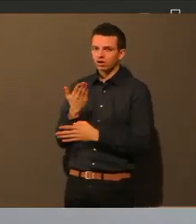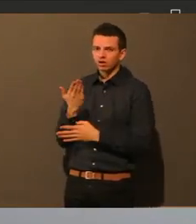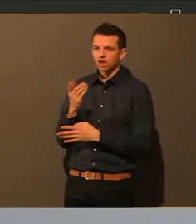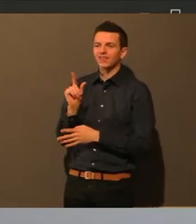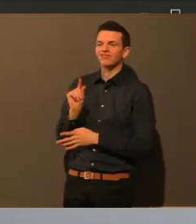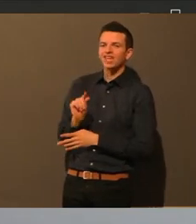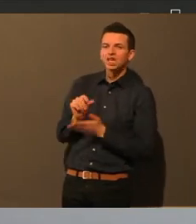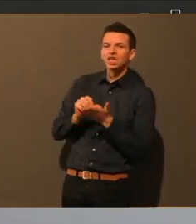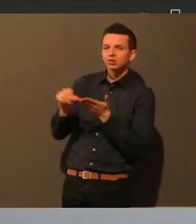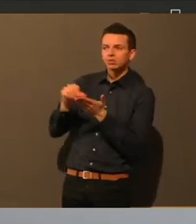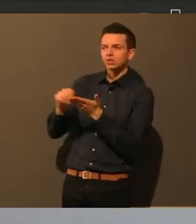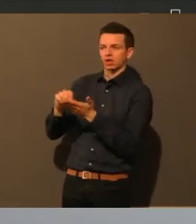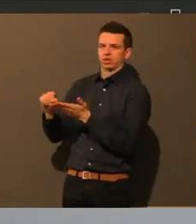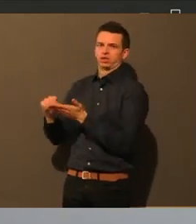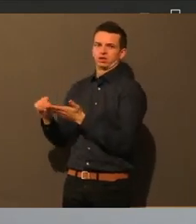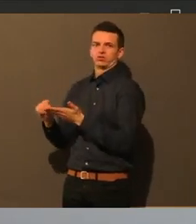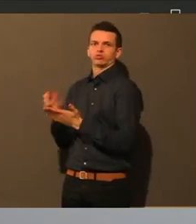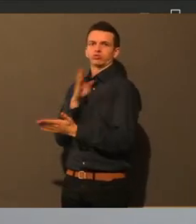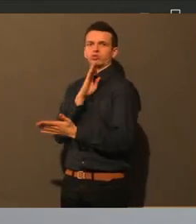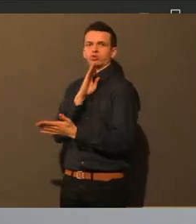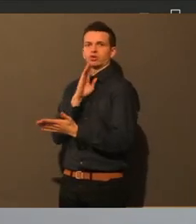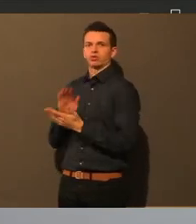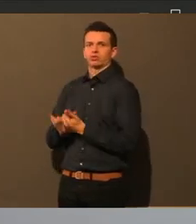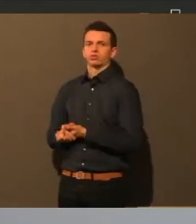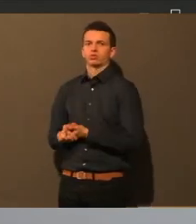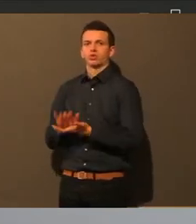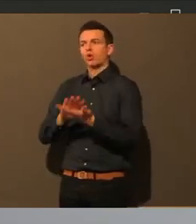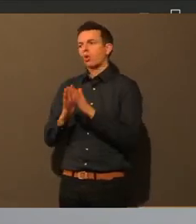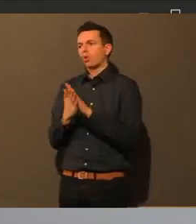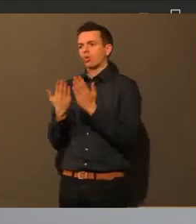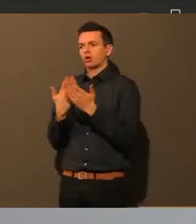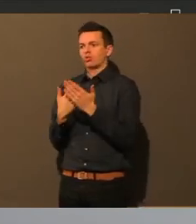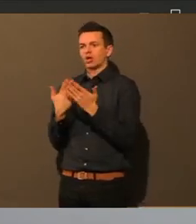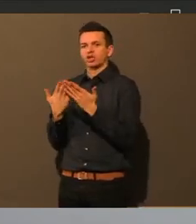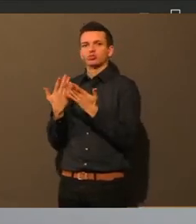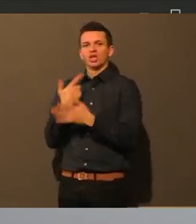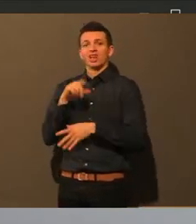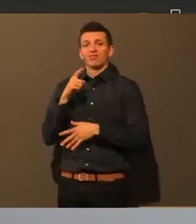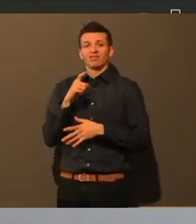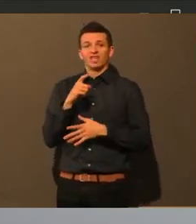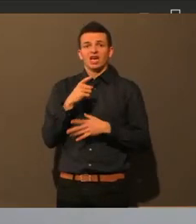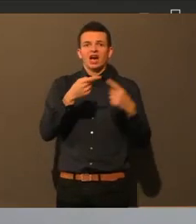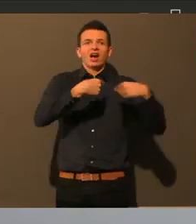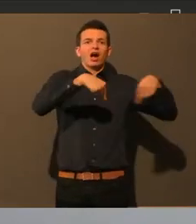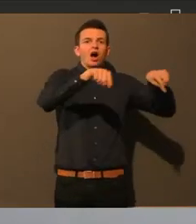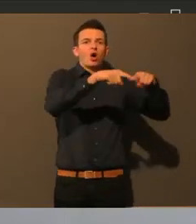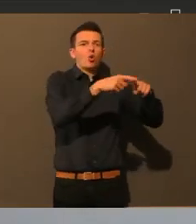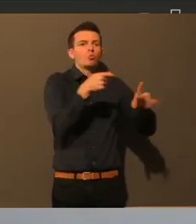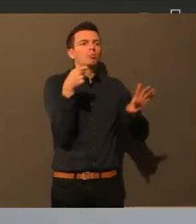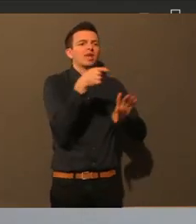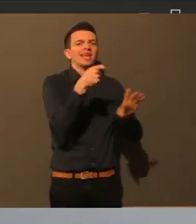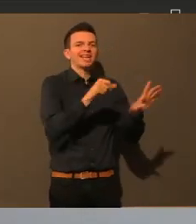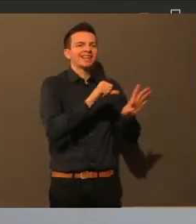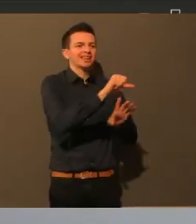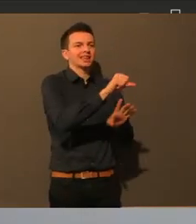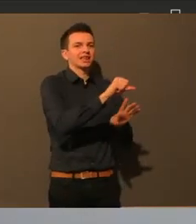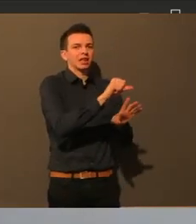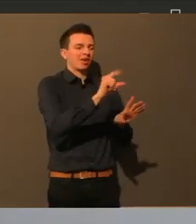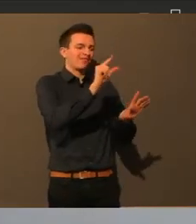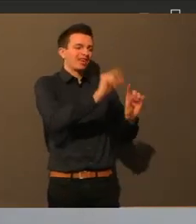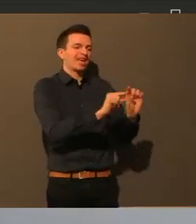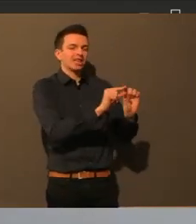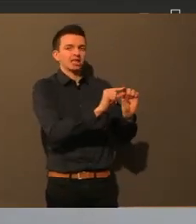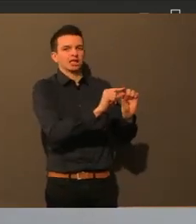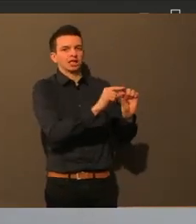vielleicht auch die anderen Räume günstigst zu vermeiden. Aber es heißt ja auch immer, auch wenn Sie jetzt sagen mit den Kosten,